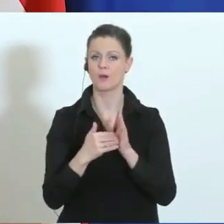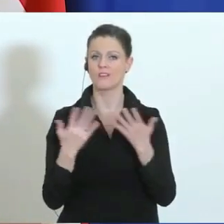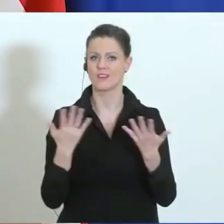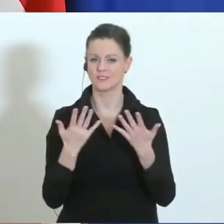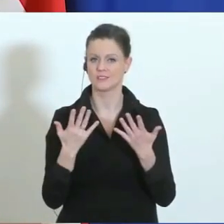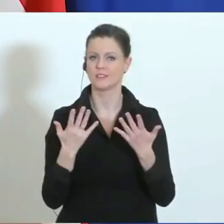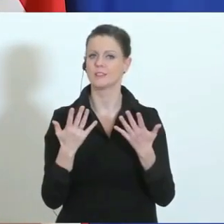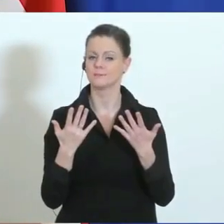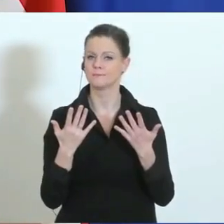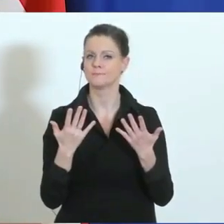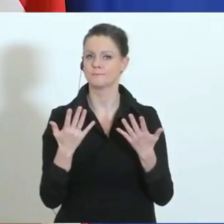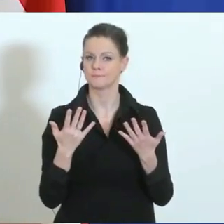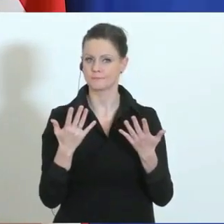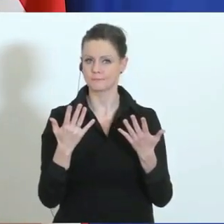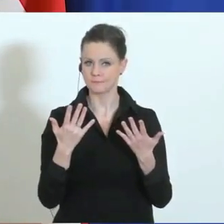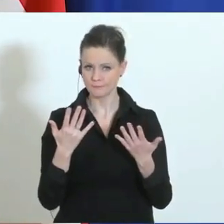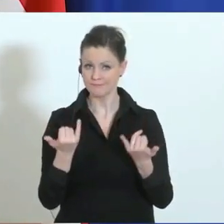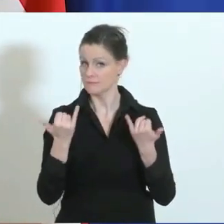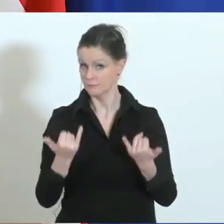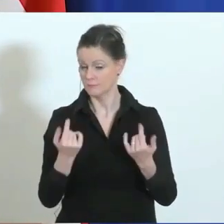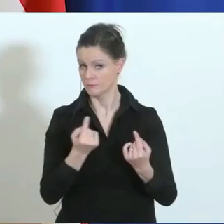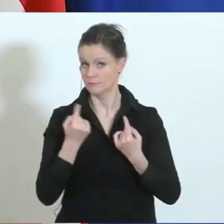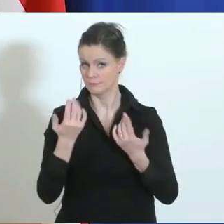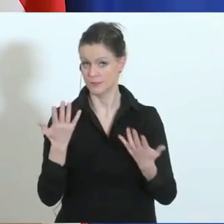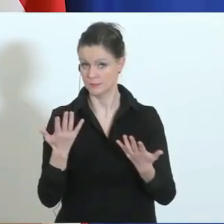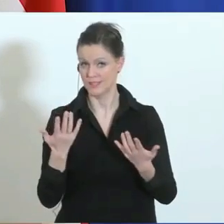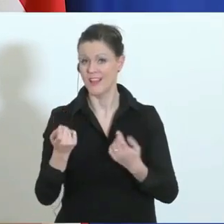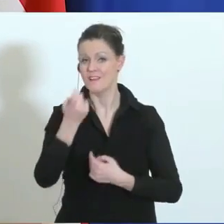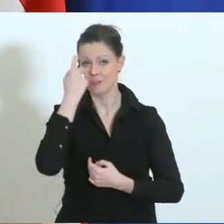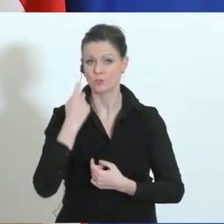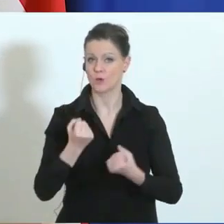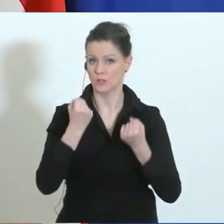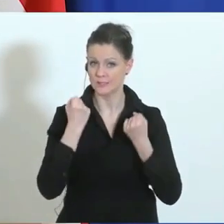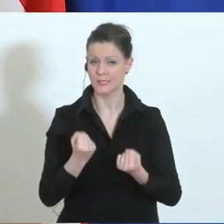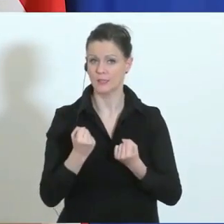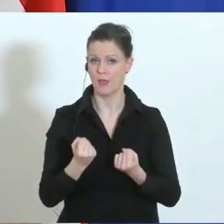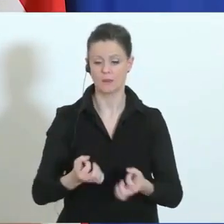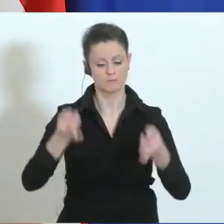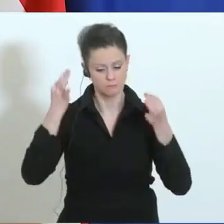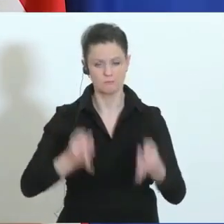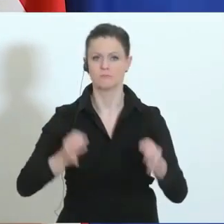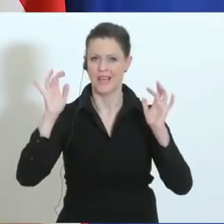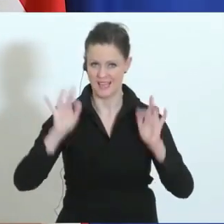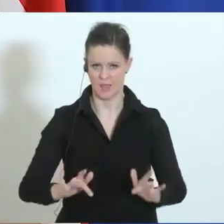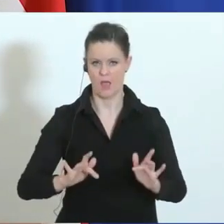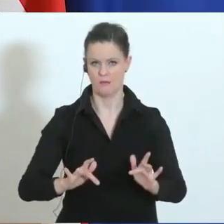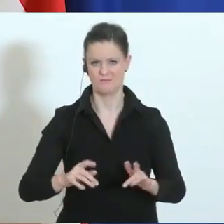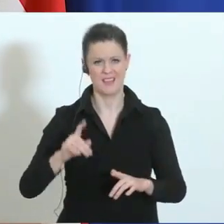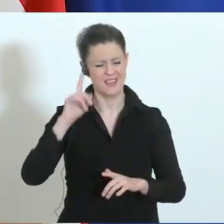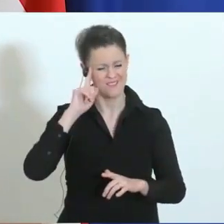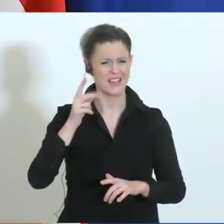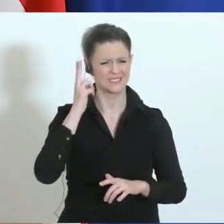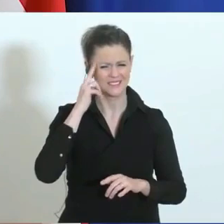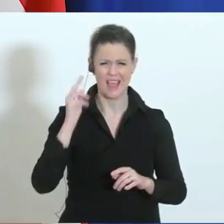wie vor funktioniert, was derzeit Faktum ist. Es ist die Versorgungssicherheit in Österreich gewährleistet. Ich weiß, Sie kennen alle die Bilder